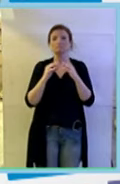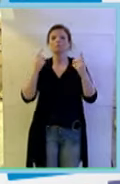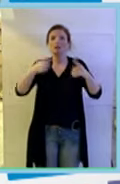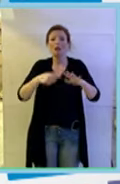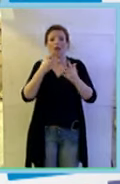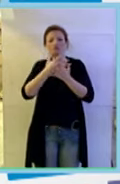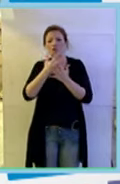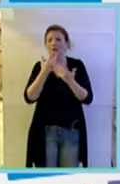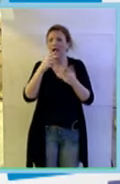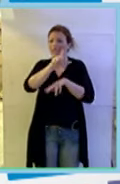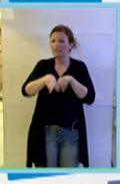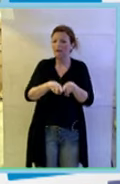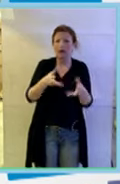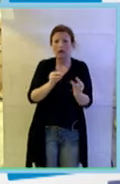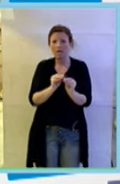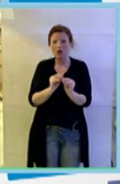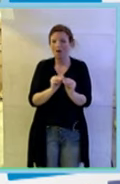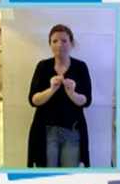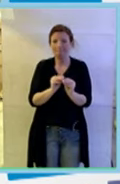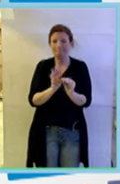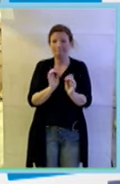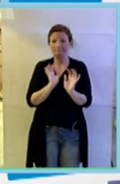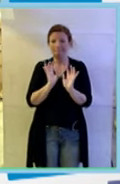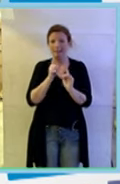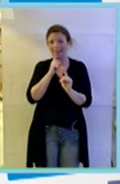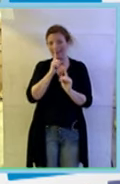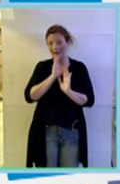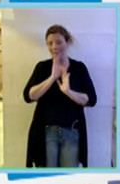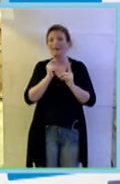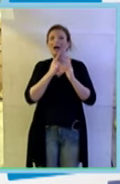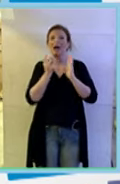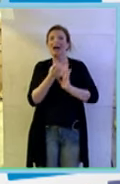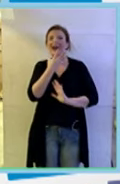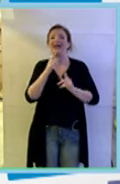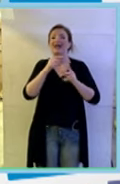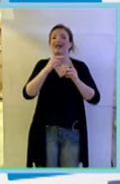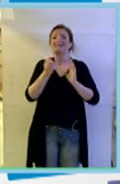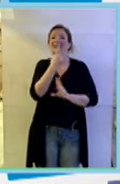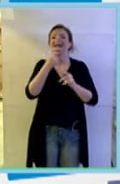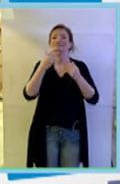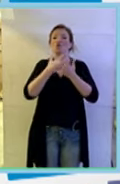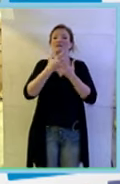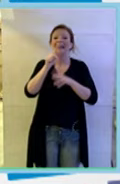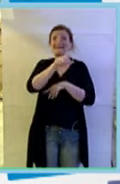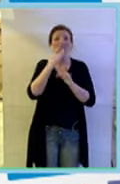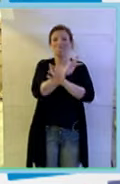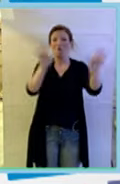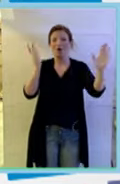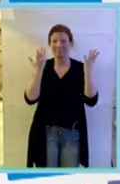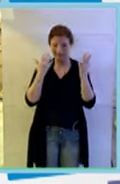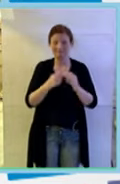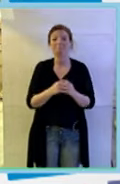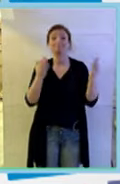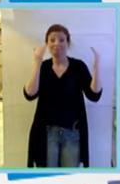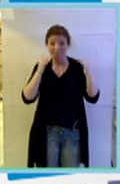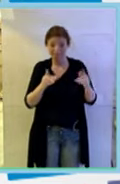in quei giorni. Così, così. No, prossima slide. La slide in quei giornali italiani non la mandiamo, era vuota. Ecco, e